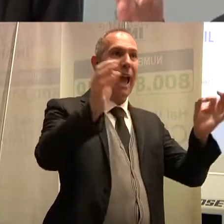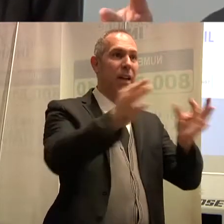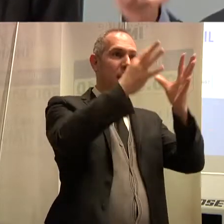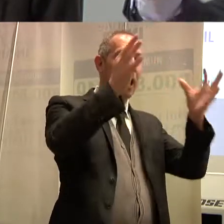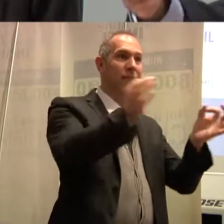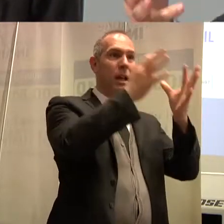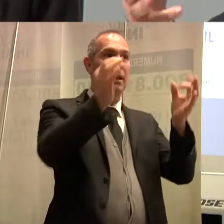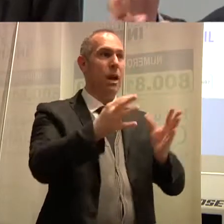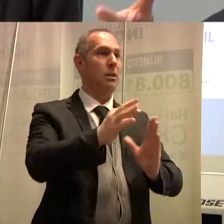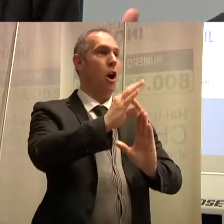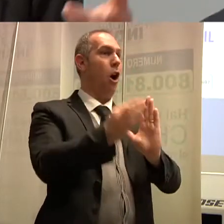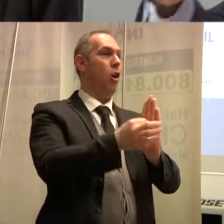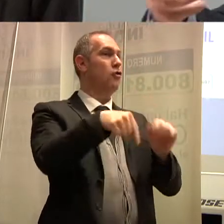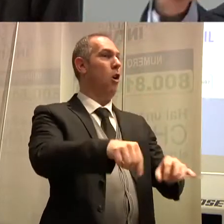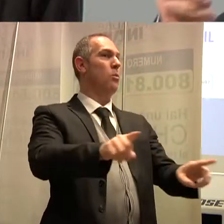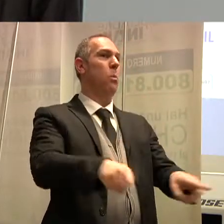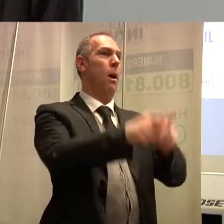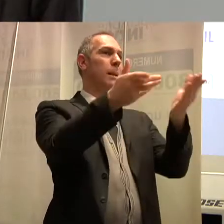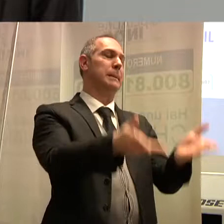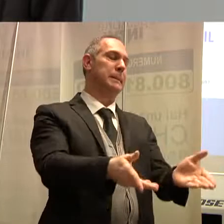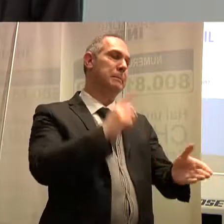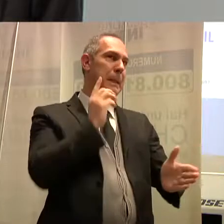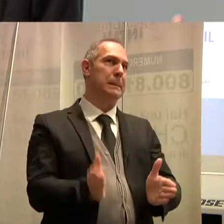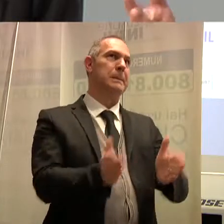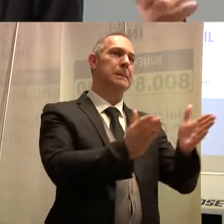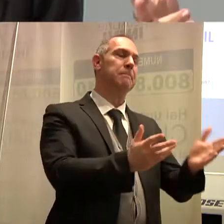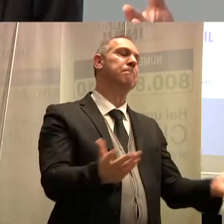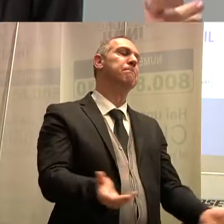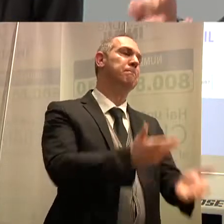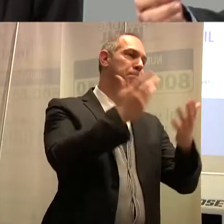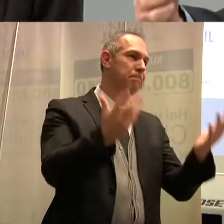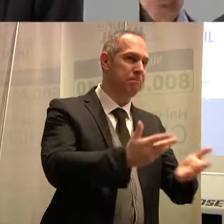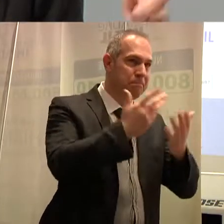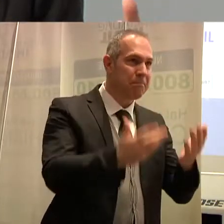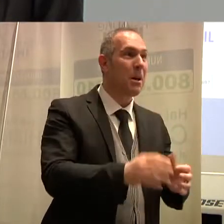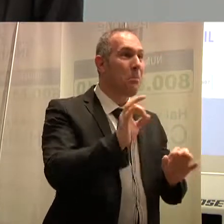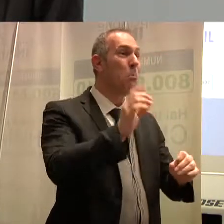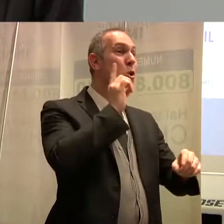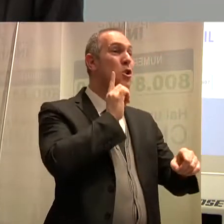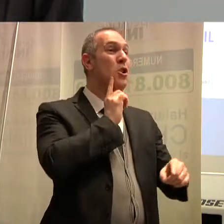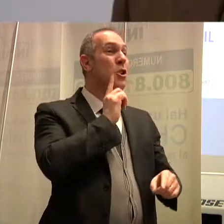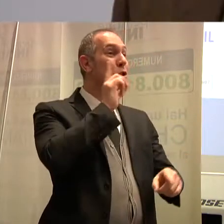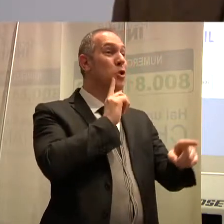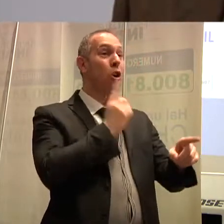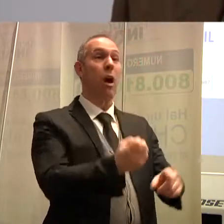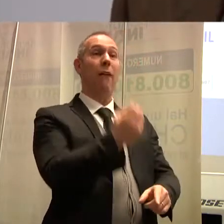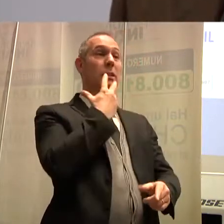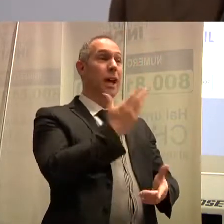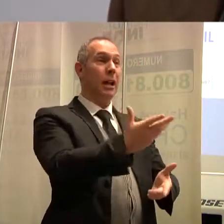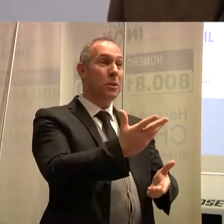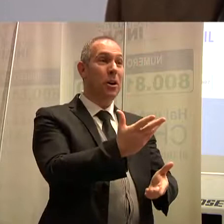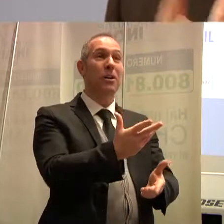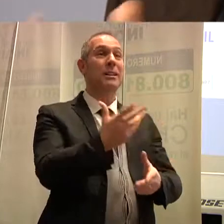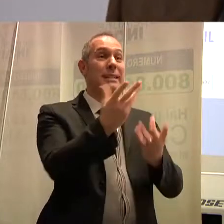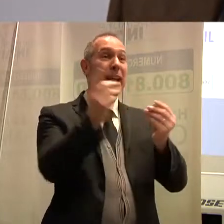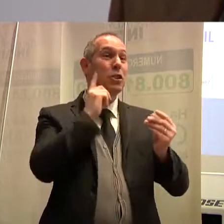'INAI ci ricordavano che alcuni di loro sono ancora impegnati in un'iniziativa molto importante e che ci raggiungeranno più tardi. Stasera sappiamo che